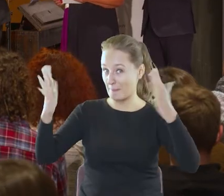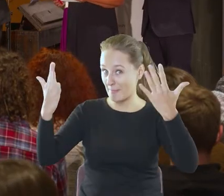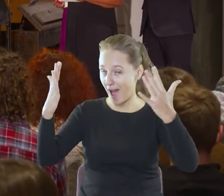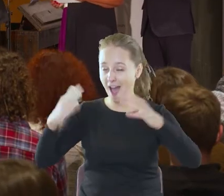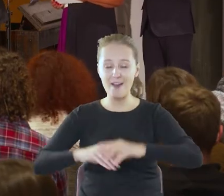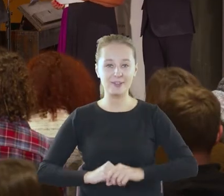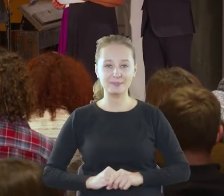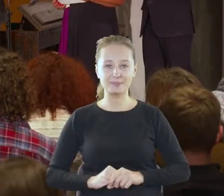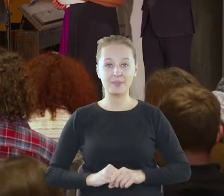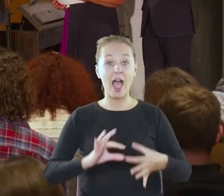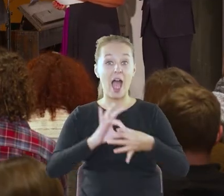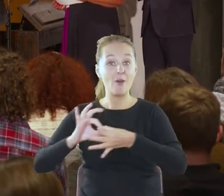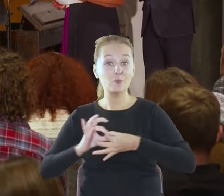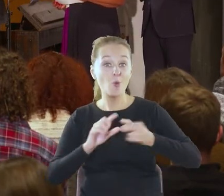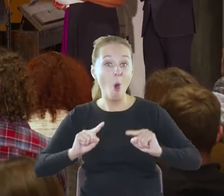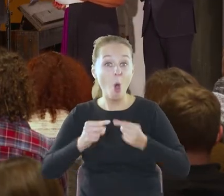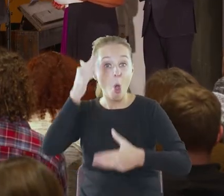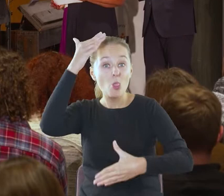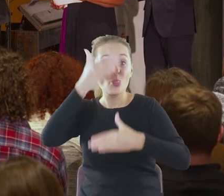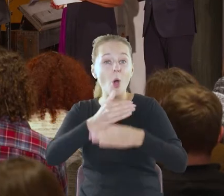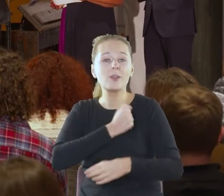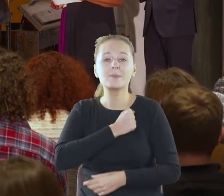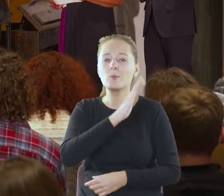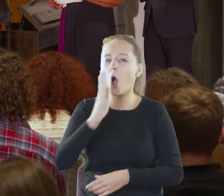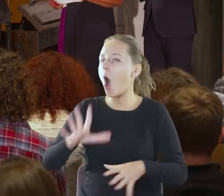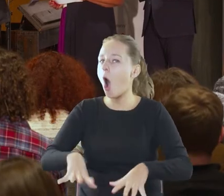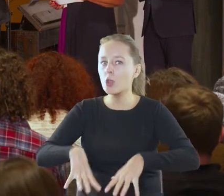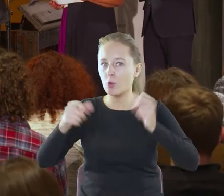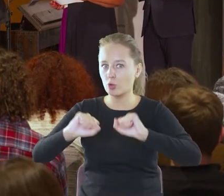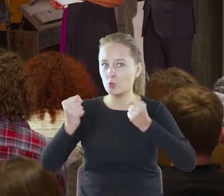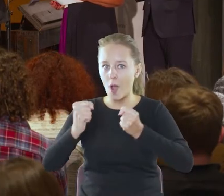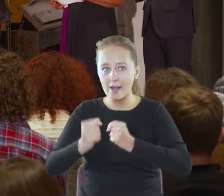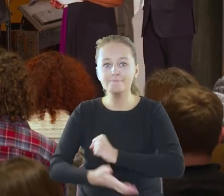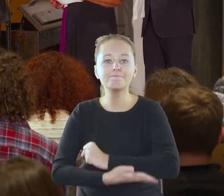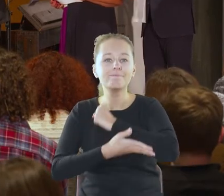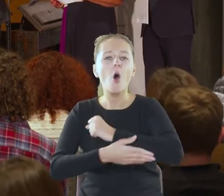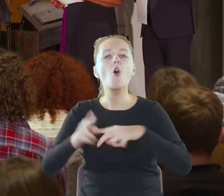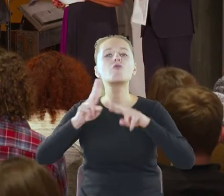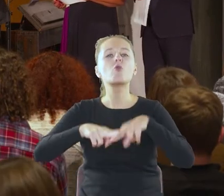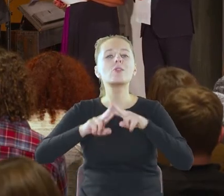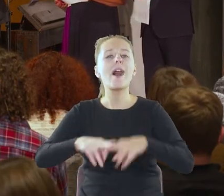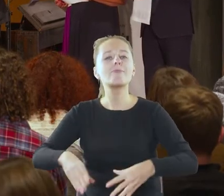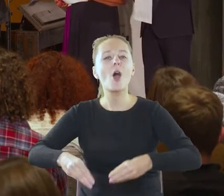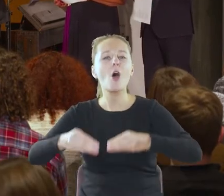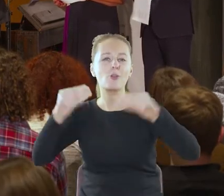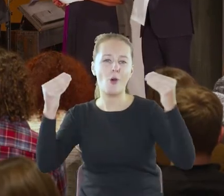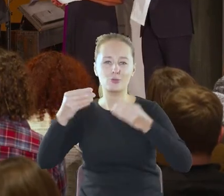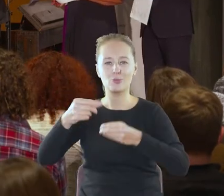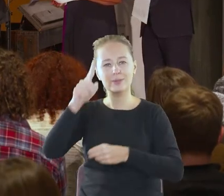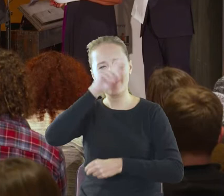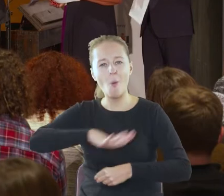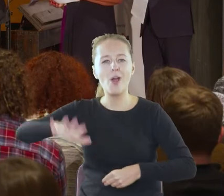Współorganizatorem Nocy Bibliotek jest od początku akcji Fundacja Rozwoju Społeczeństwa Informacyjnego,